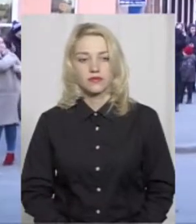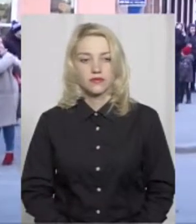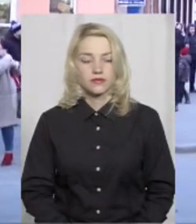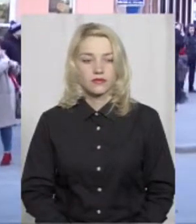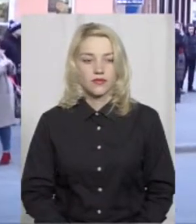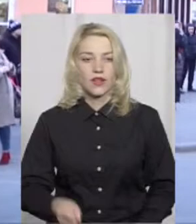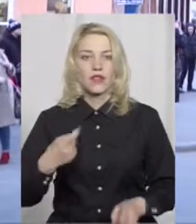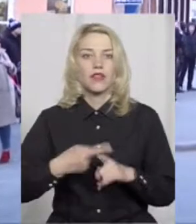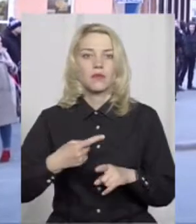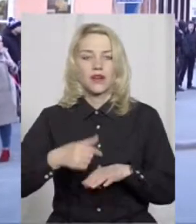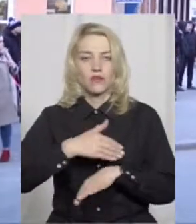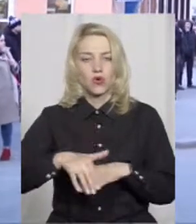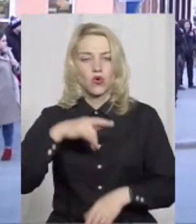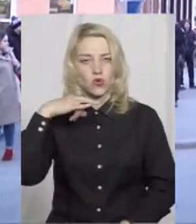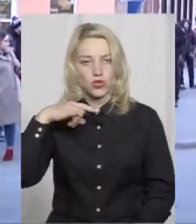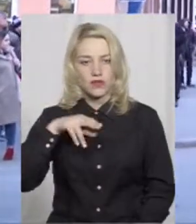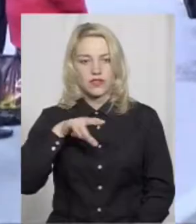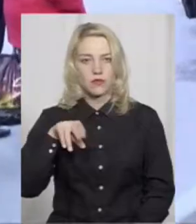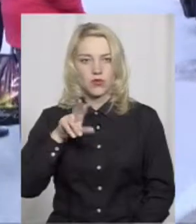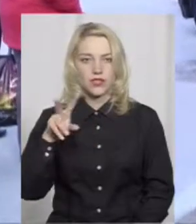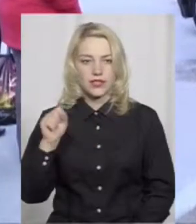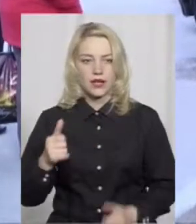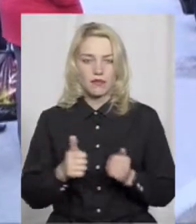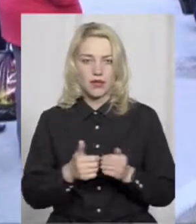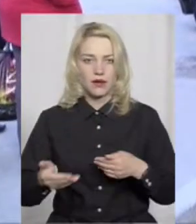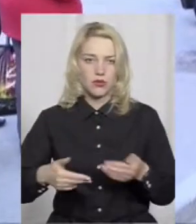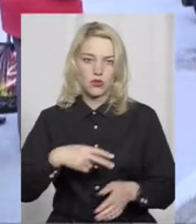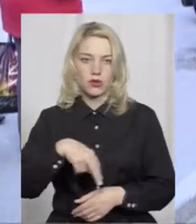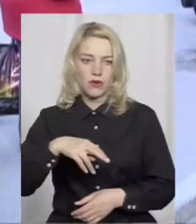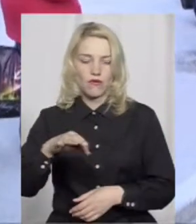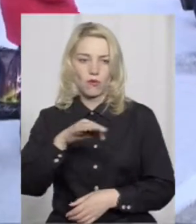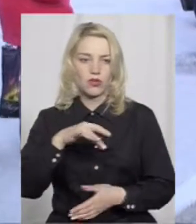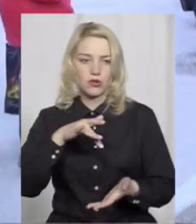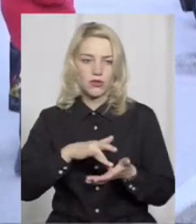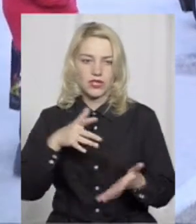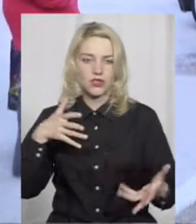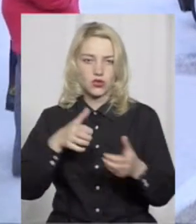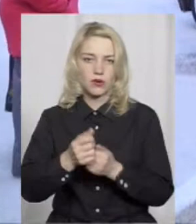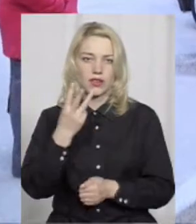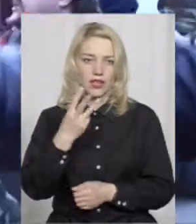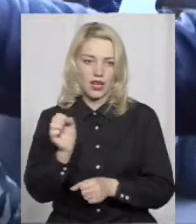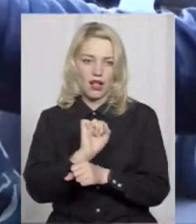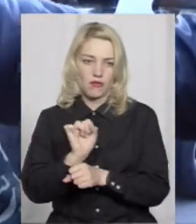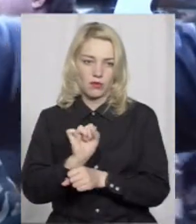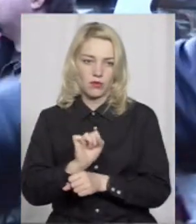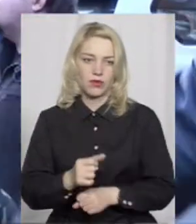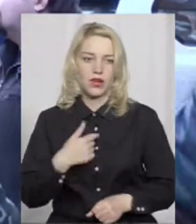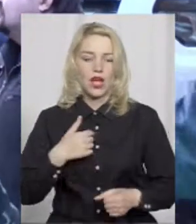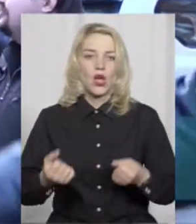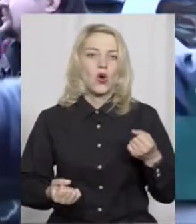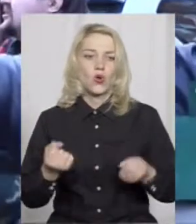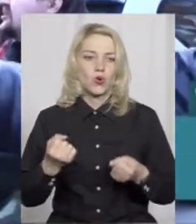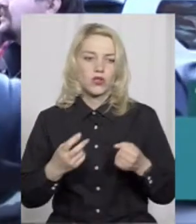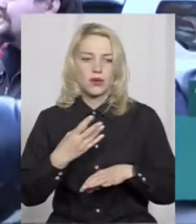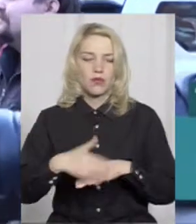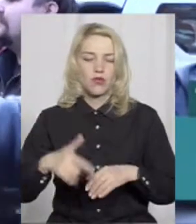На перехресті вулиць Грушевської і Подільської біля пішохідного переходу, що в обласному центрі, зіштовхнулись три автомобілі. Рухався по вулиці